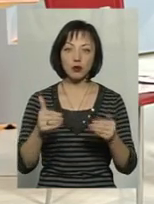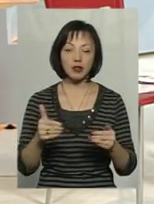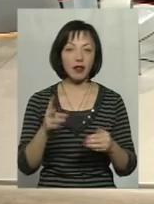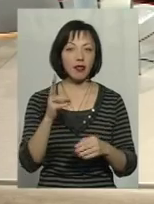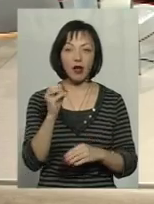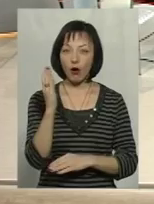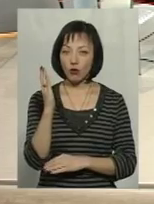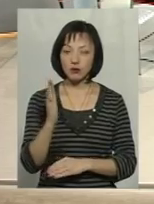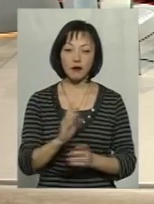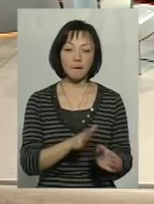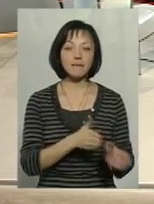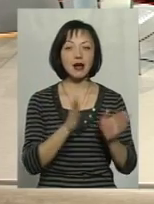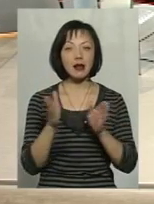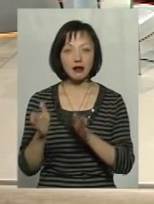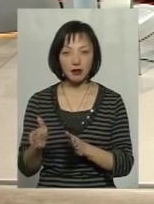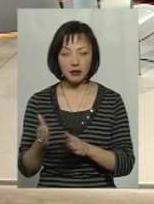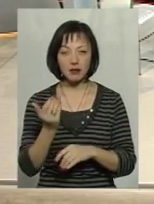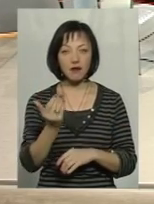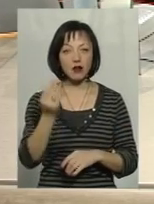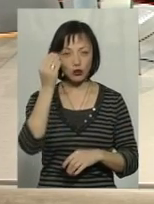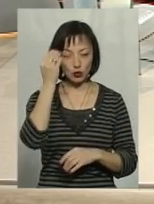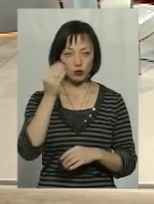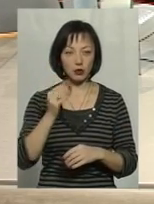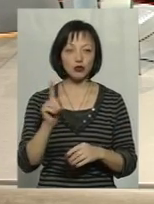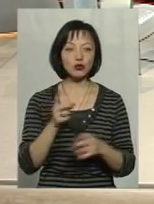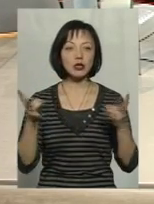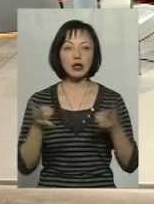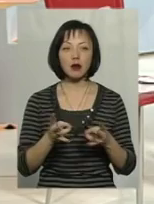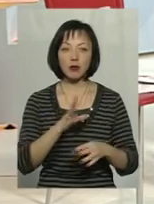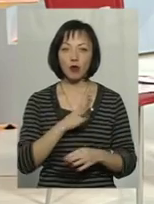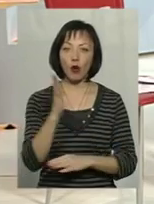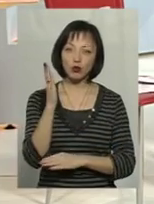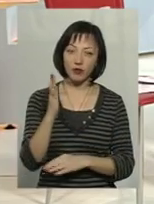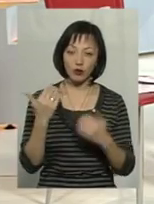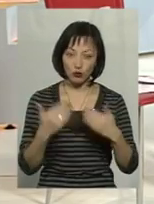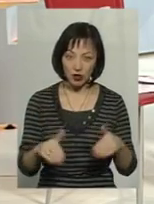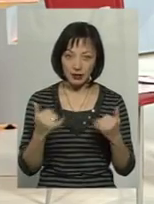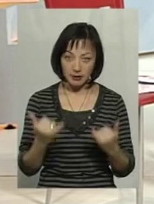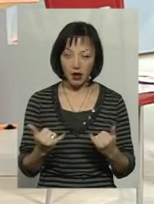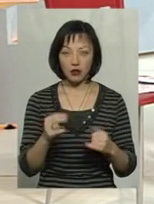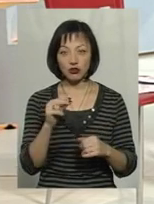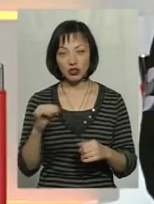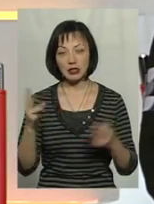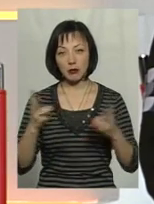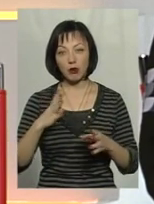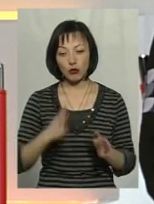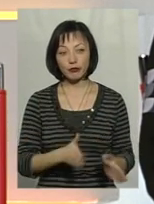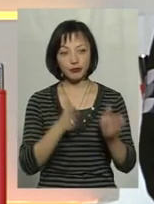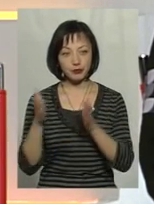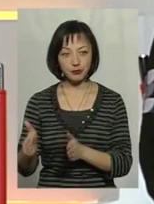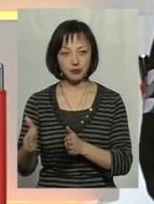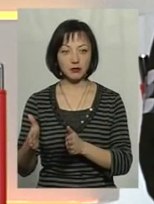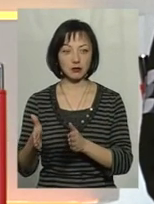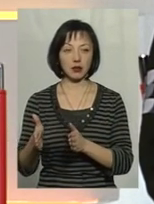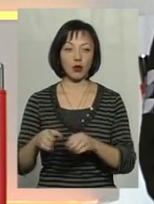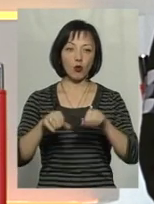голосувати, перенести. Ваша думка, що треба було? Голосувати вже чи все-таки варто було відтермінувати